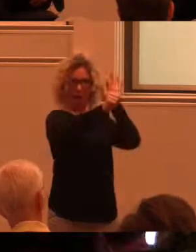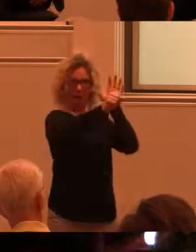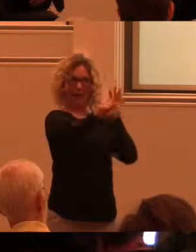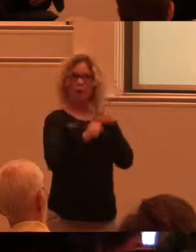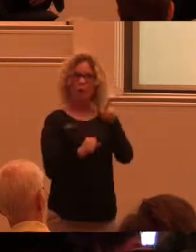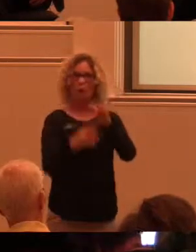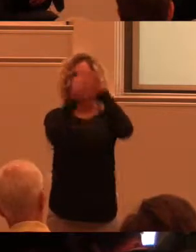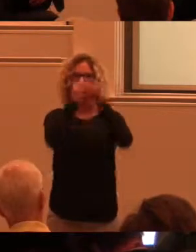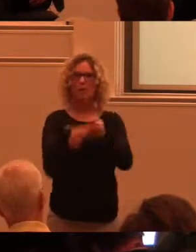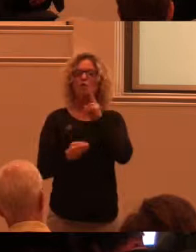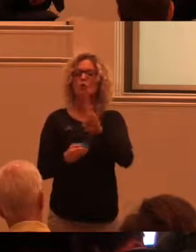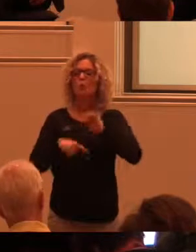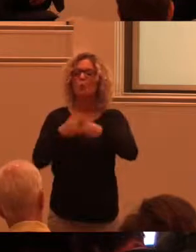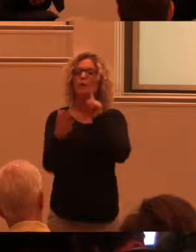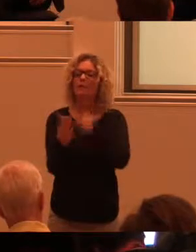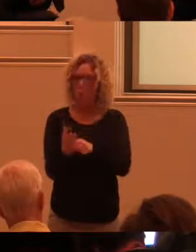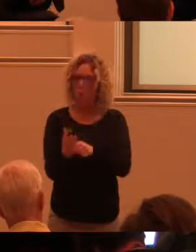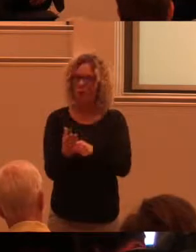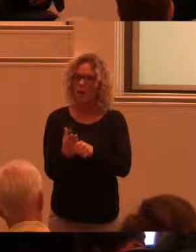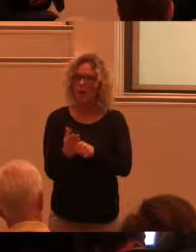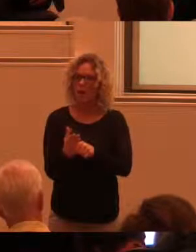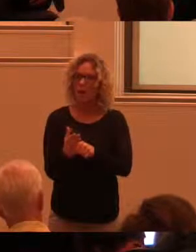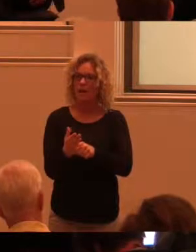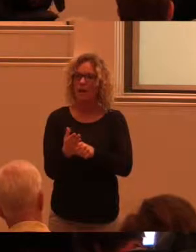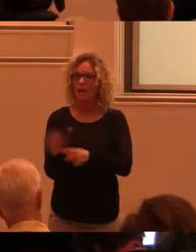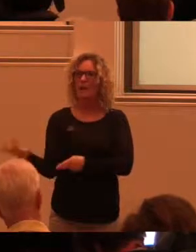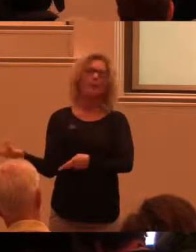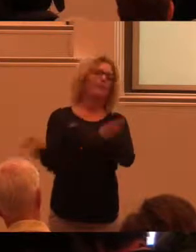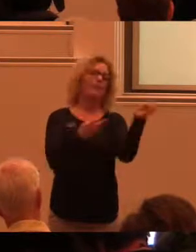upp nya utvecklingsmål för hela världen.